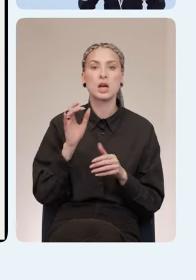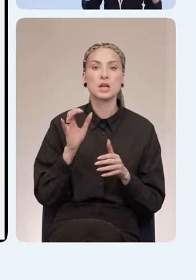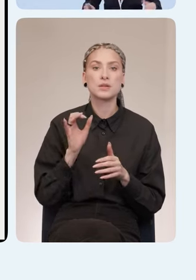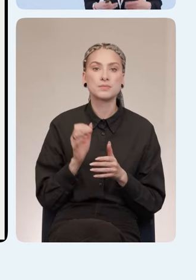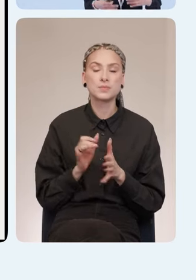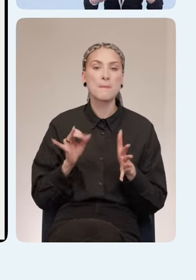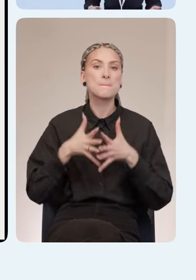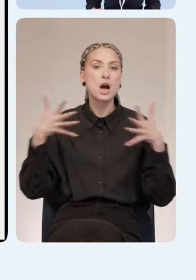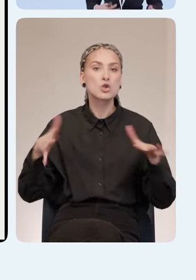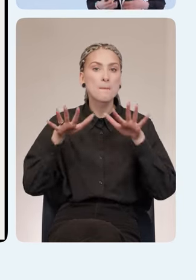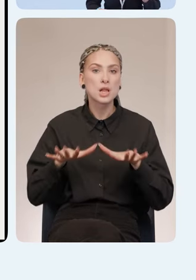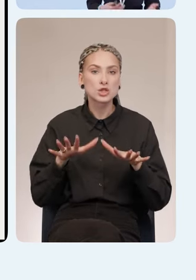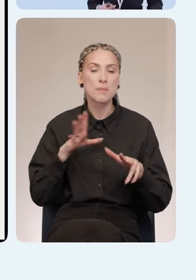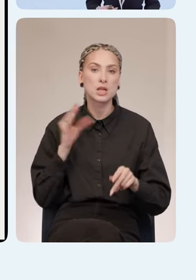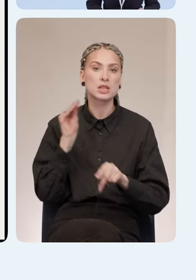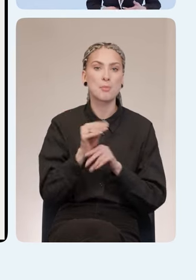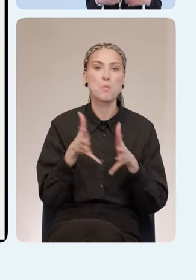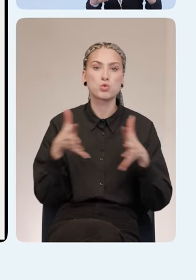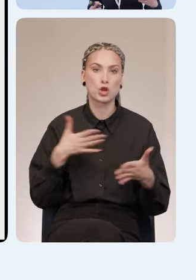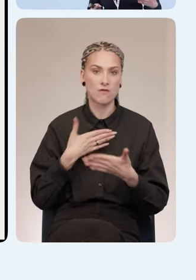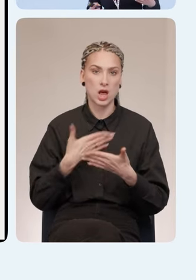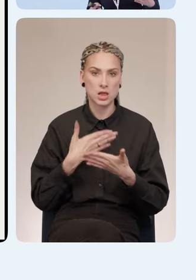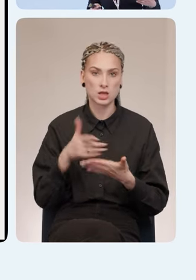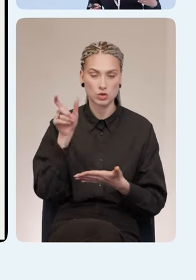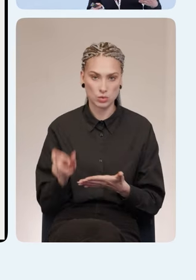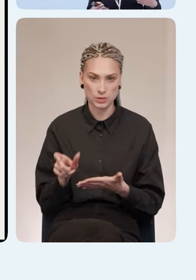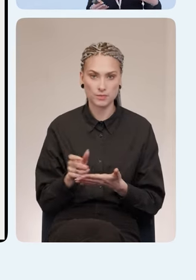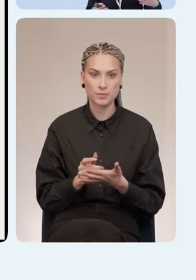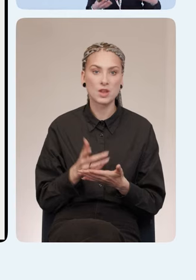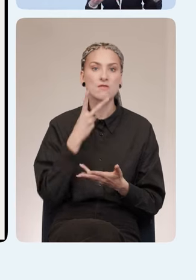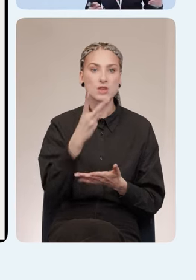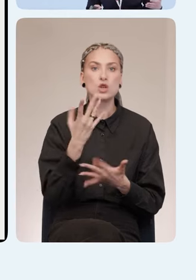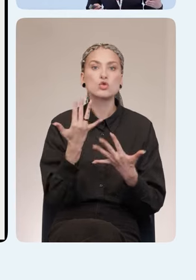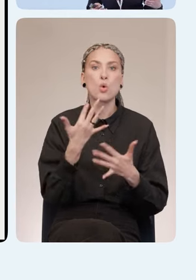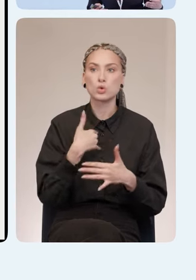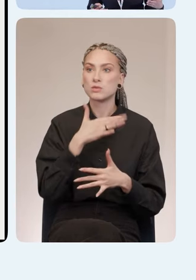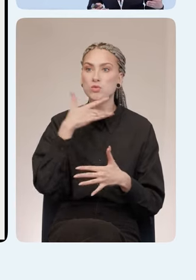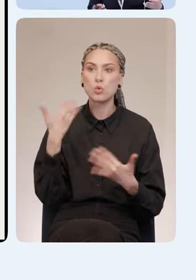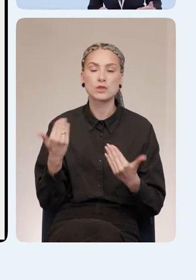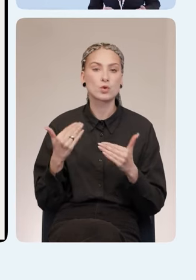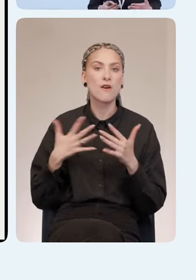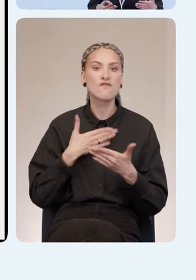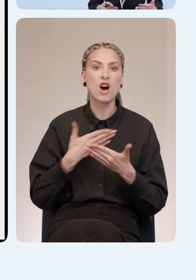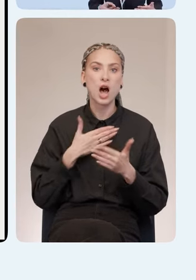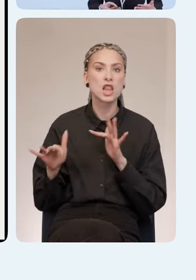площадок еще больше добавили волонтеров. Обратили внимание, какое количество волонтеров у нас сегодня на мероприятии?